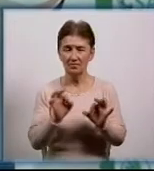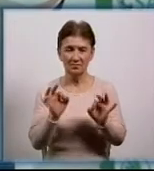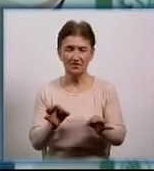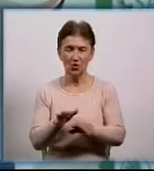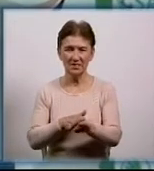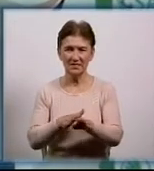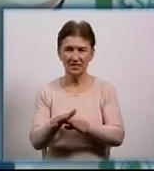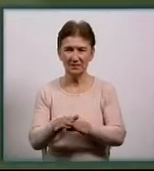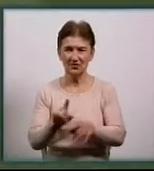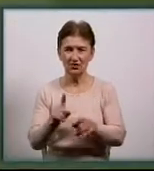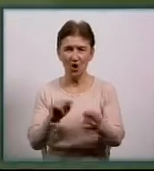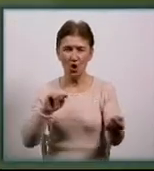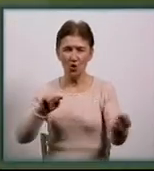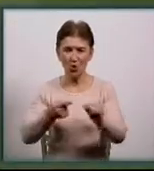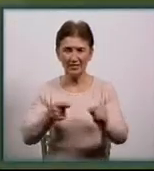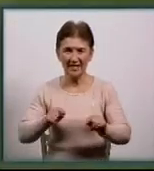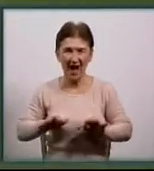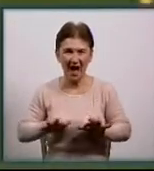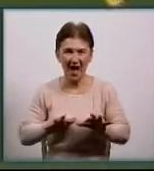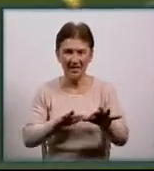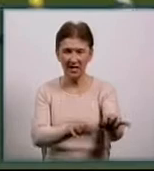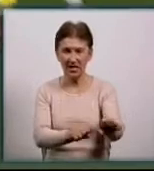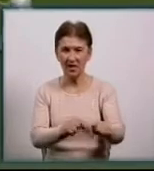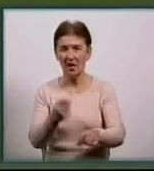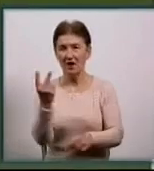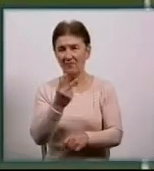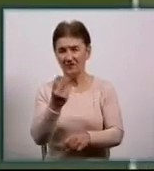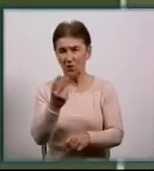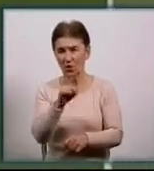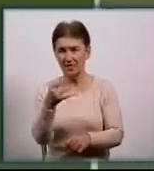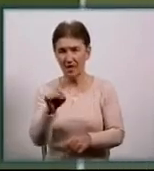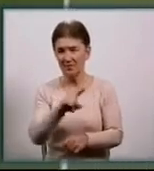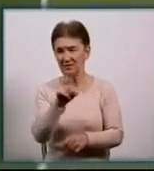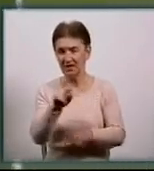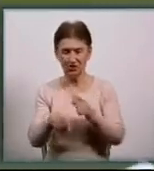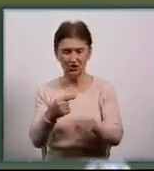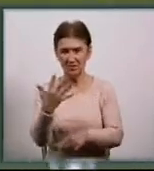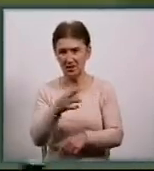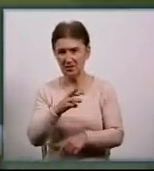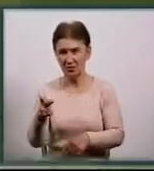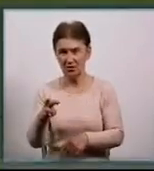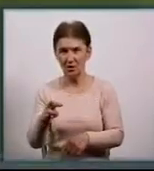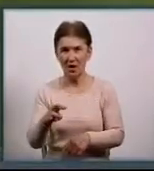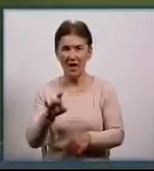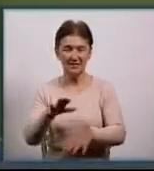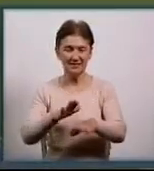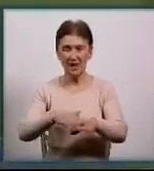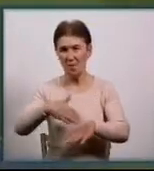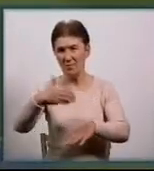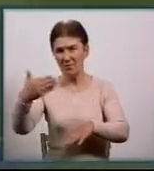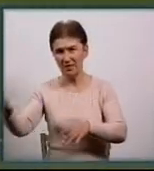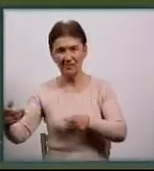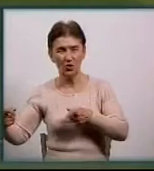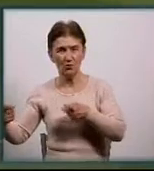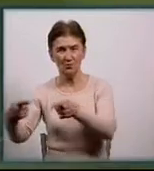швидкими контратаками. Після перерви у другому таймі зірка відігралася за 5 хвилин. Арно Гедж з правого флангу прострілив на